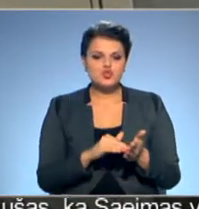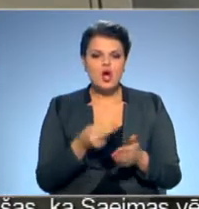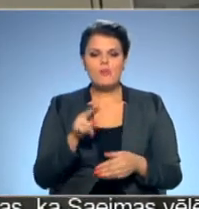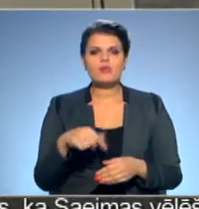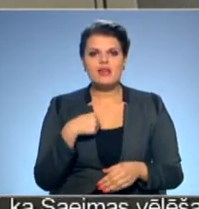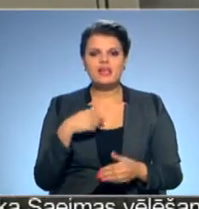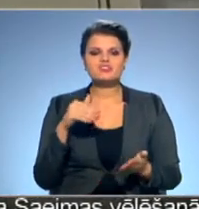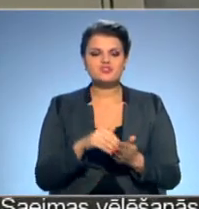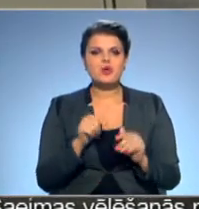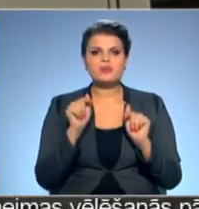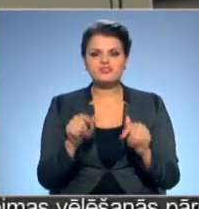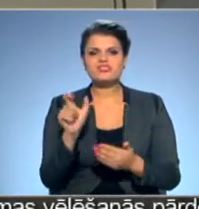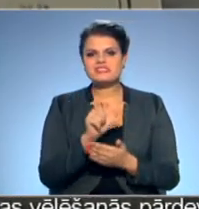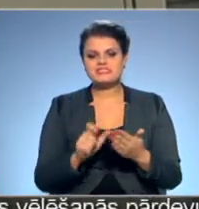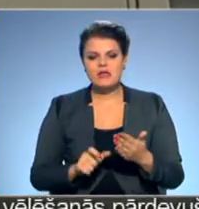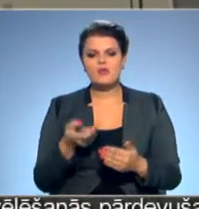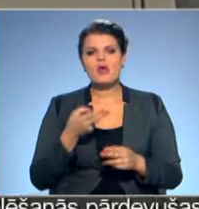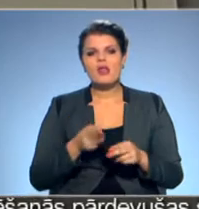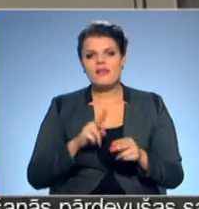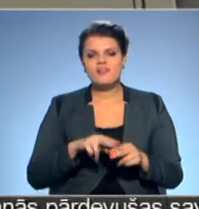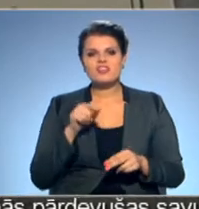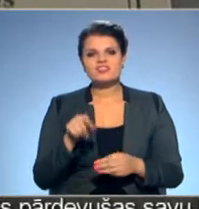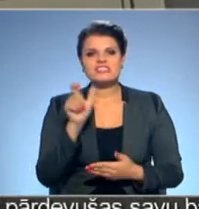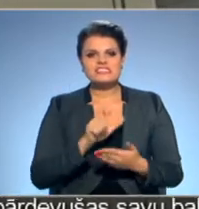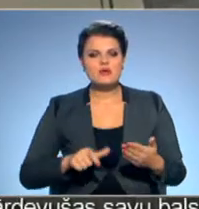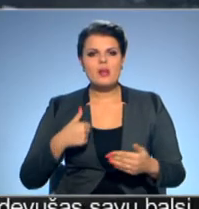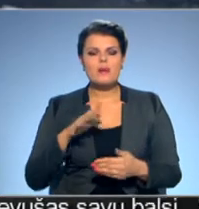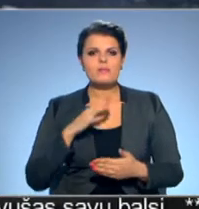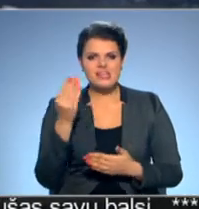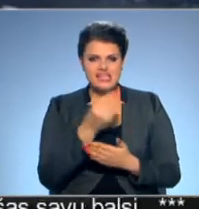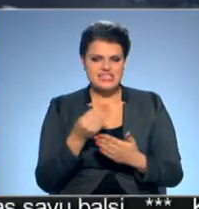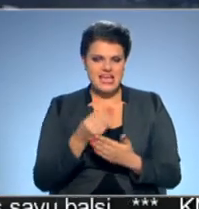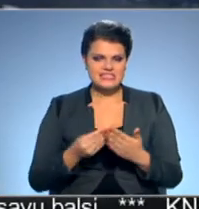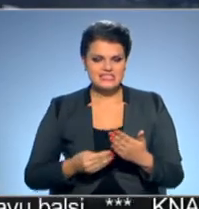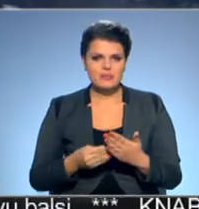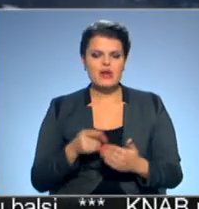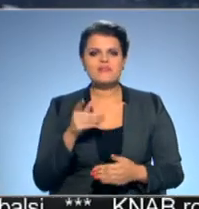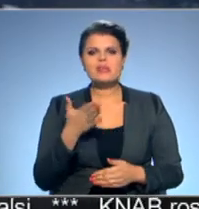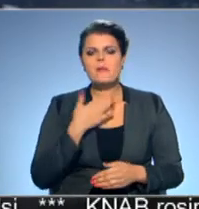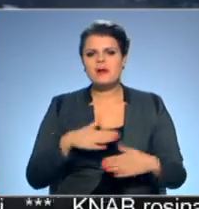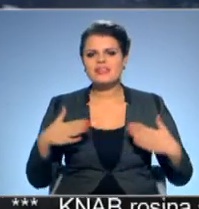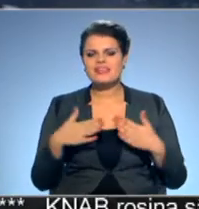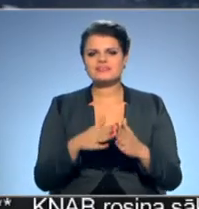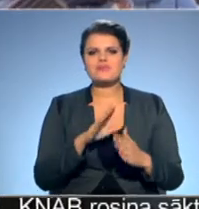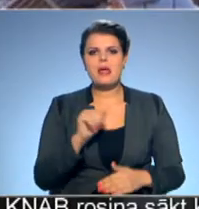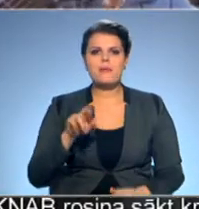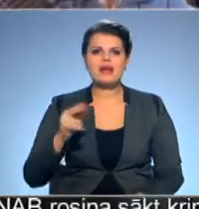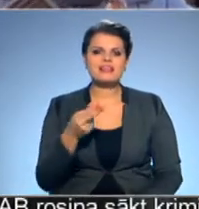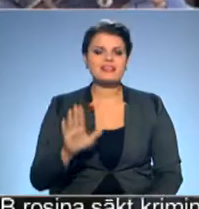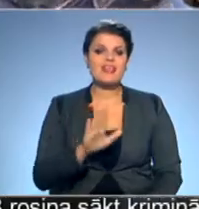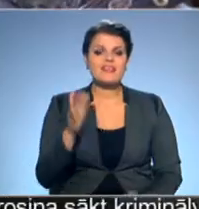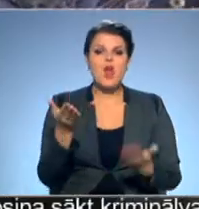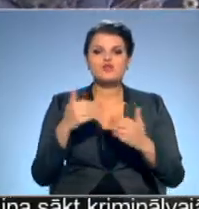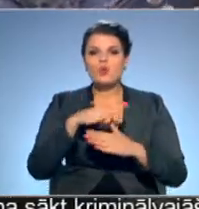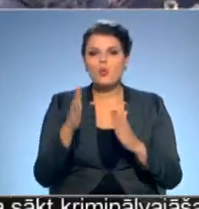Es pateicu, stopies šī dzējo. Tad šis dzējos man arī bija jāzīmē. Freimim patika svinēt Mārtiņu dienu, aicinot